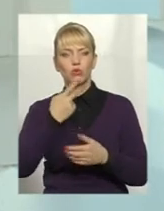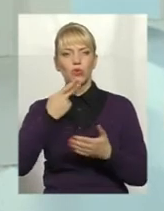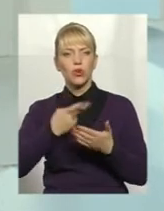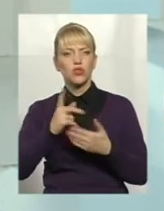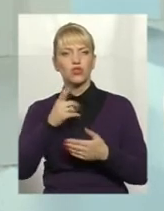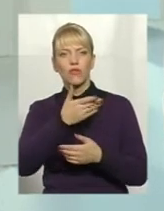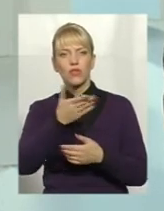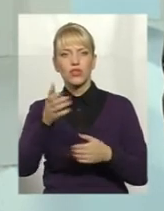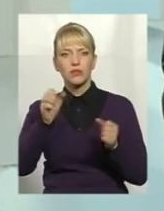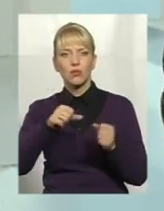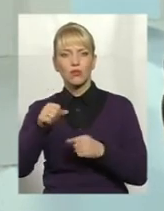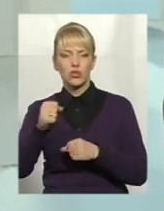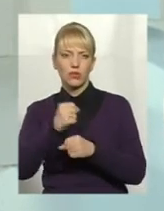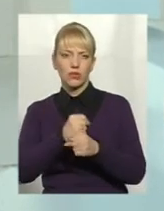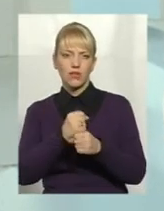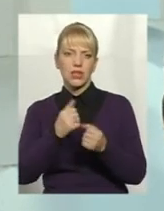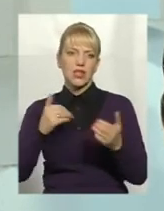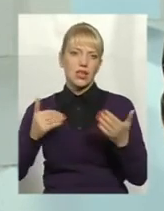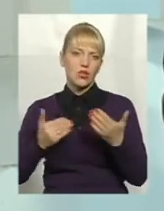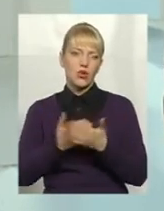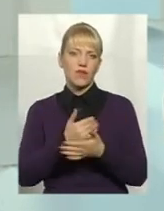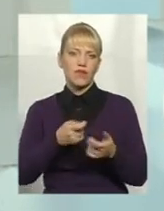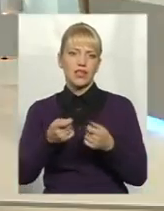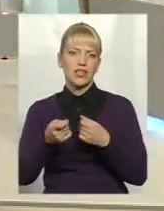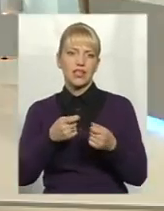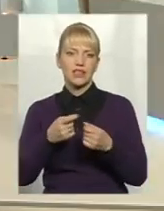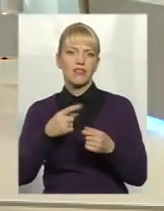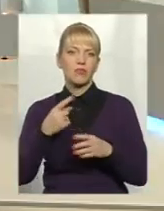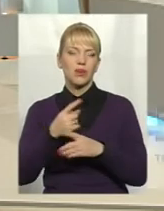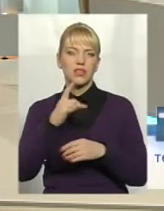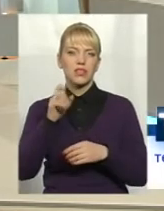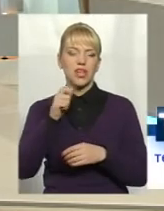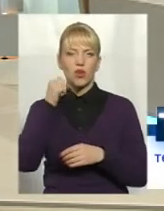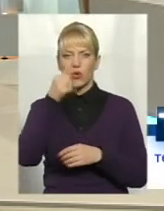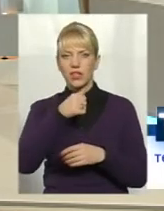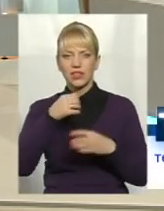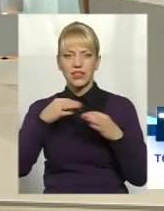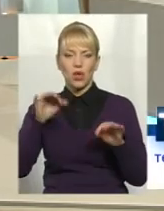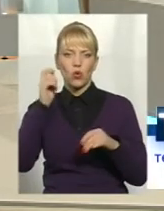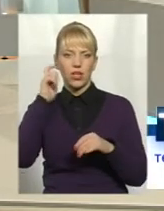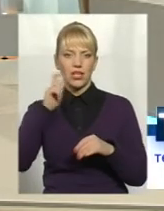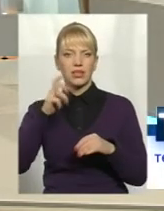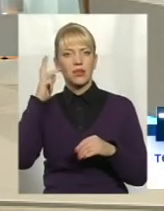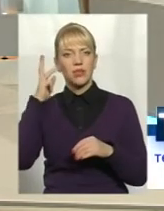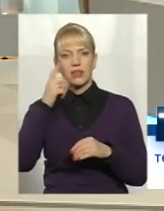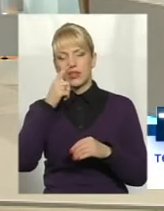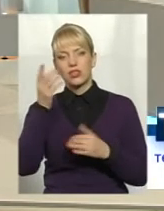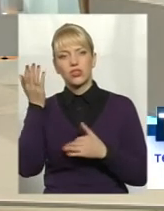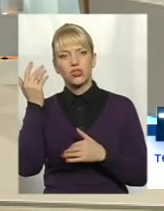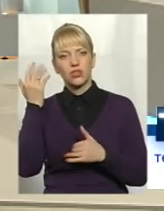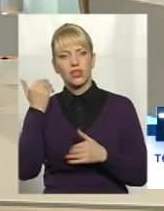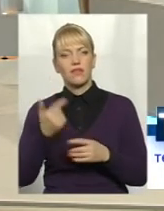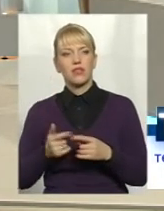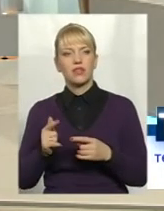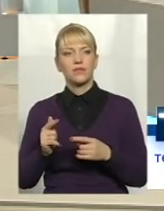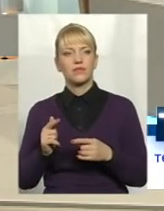працювати на нових ринках. Вперше, за всі роки незалежності України, Хмельниччин нещодавно відвідав